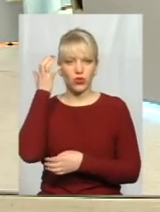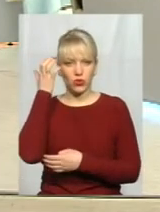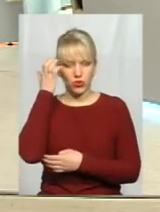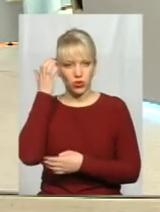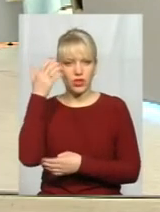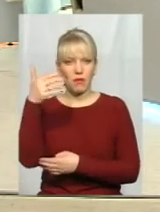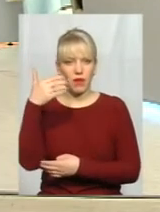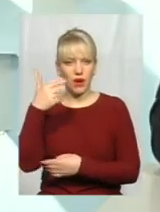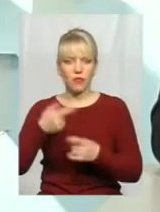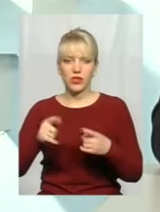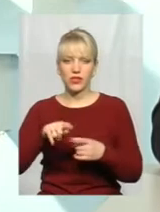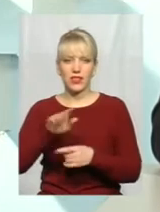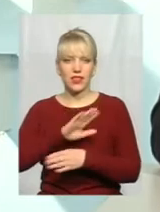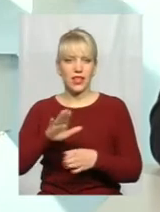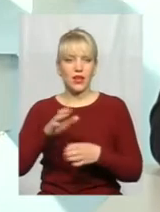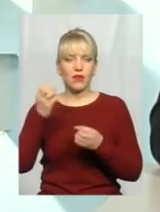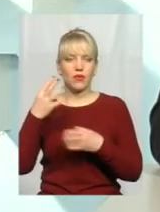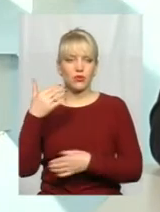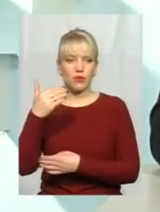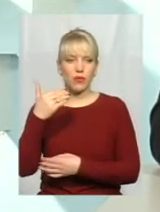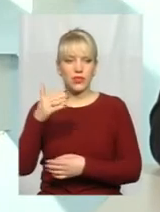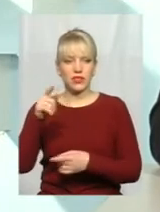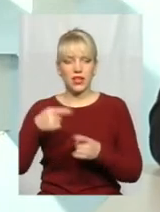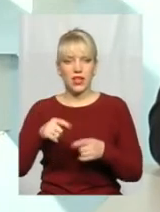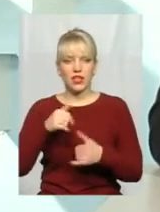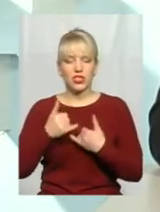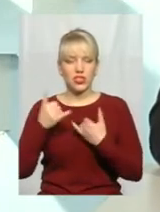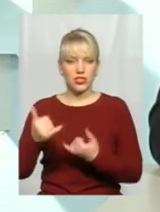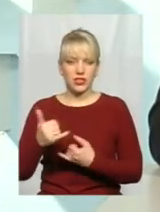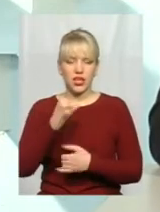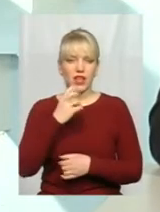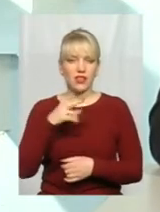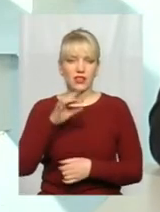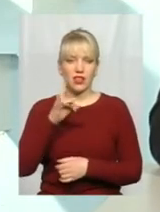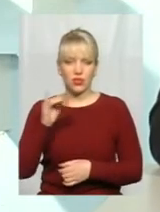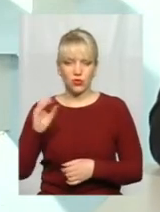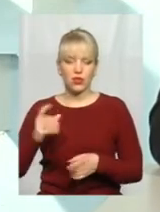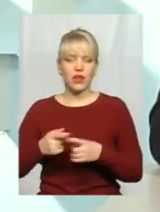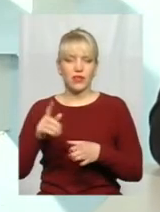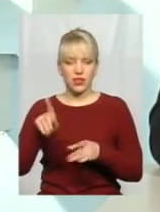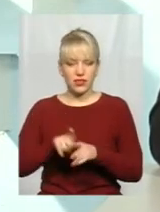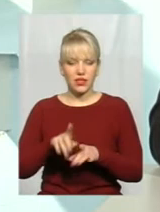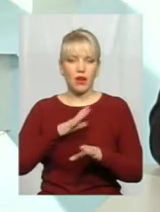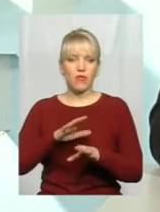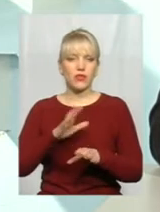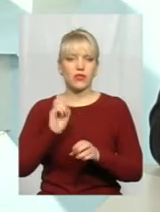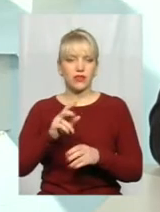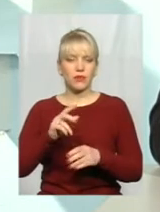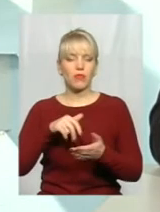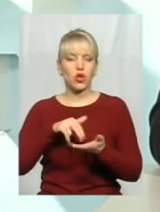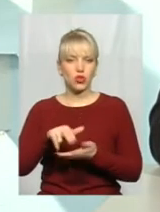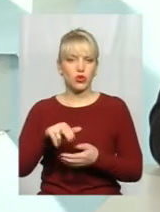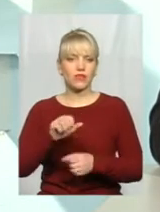і я до честі Андрія, він так само пішов в перших лавах захищати батьківщину, я ставлюся з повагою до його